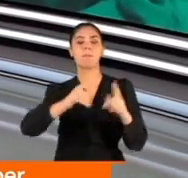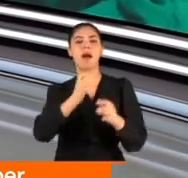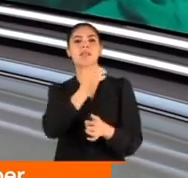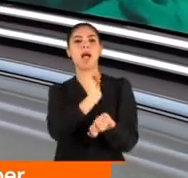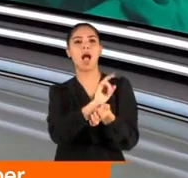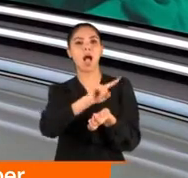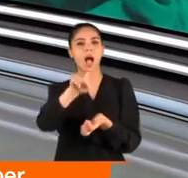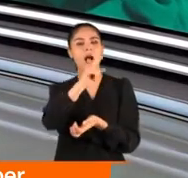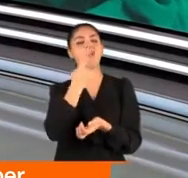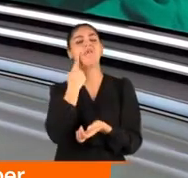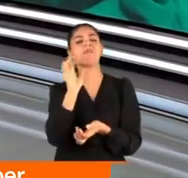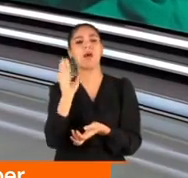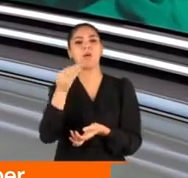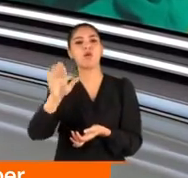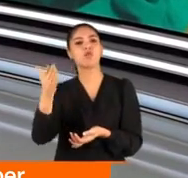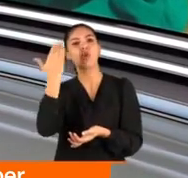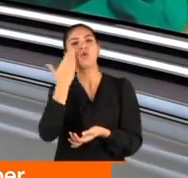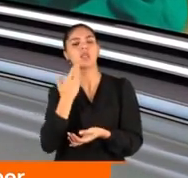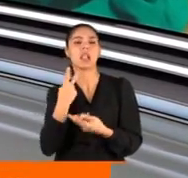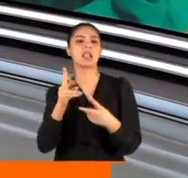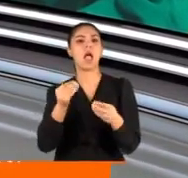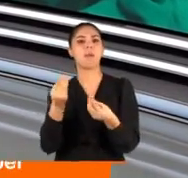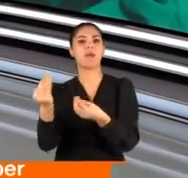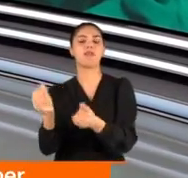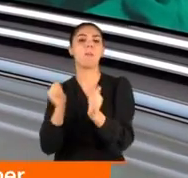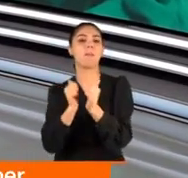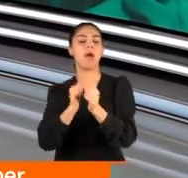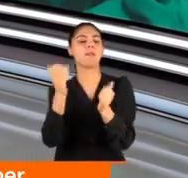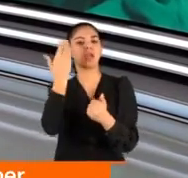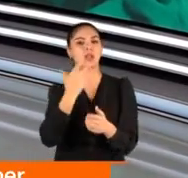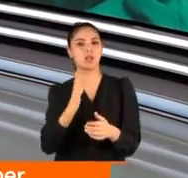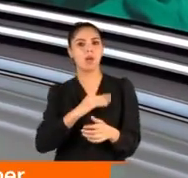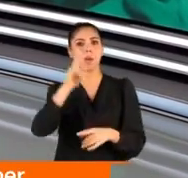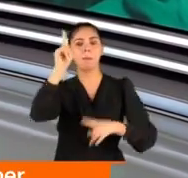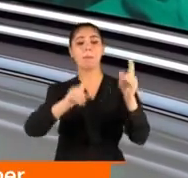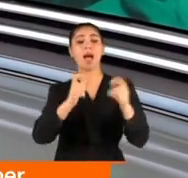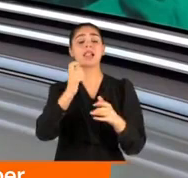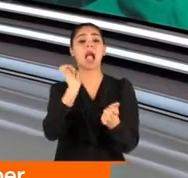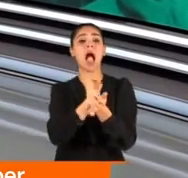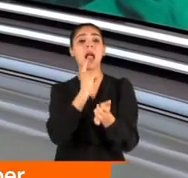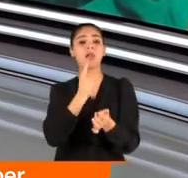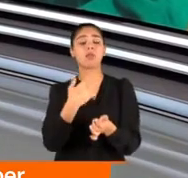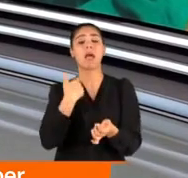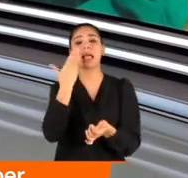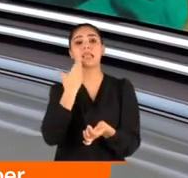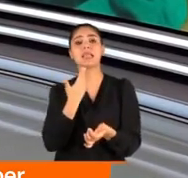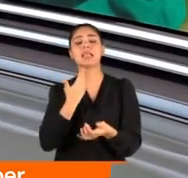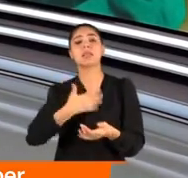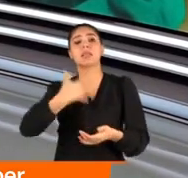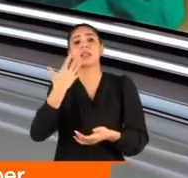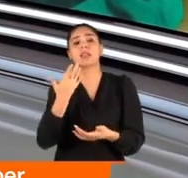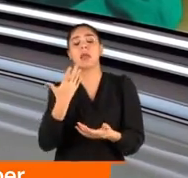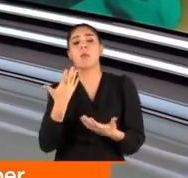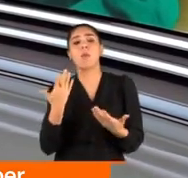ebeveynler pek oralı olmuyor bu konuda. Çocuğuna diziyi izletiyor. Hatta beraber izleyenler var. Bazı ebeveynler ise diyor ki ben izletmek istemiyorum ama